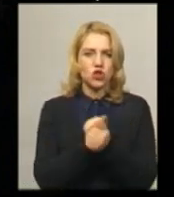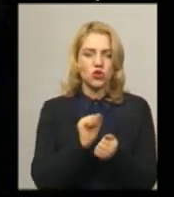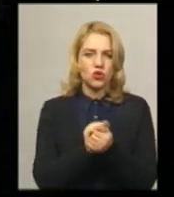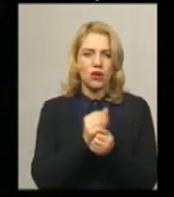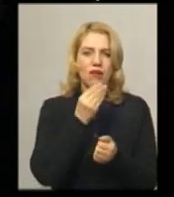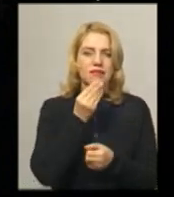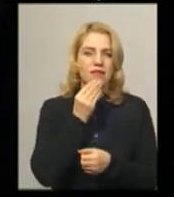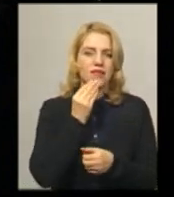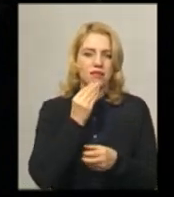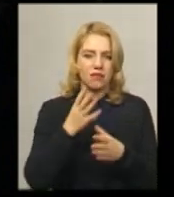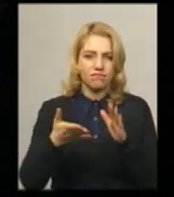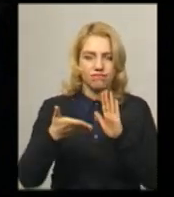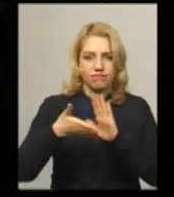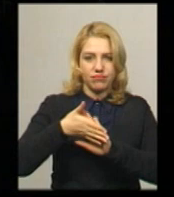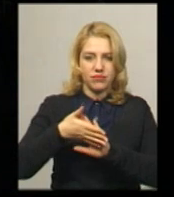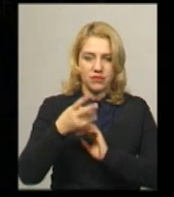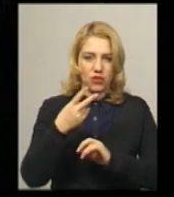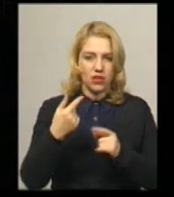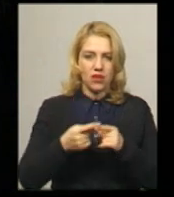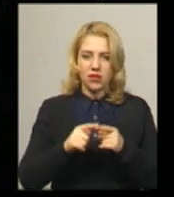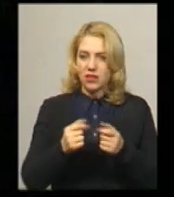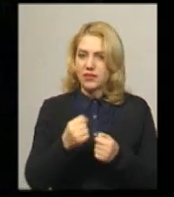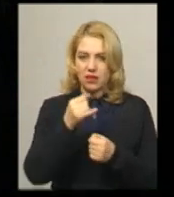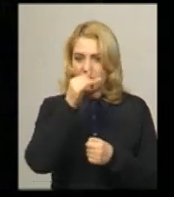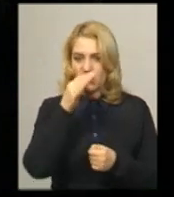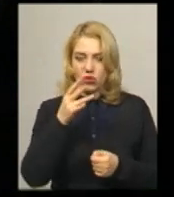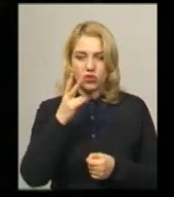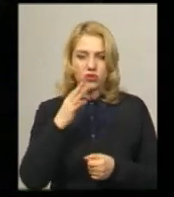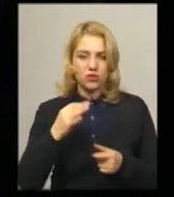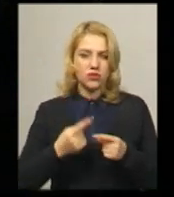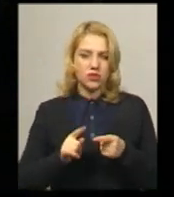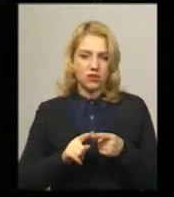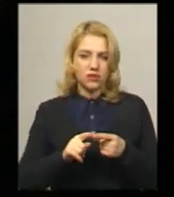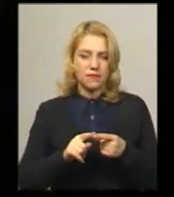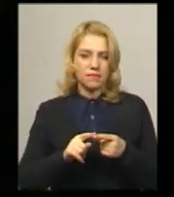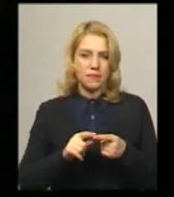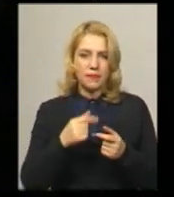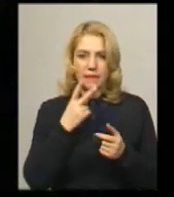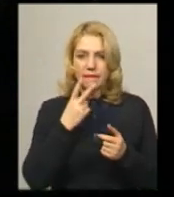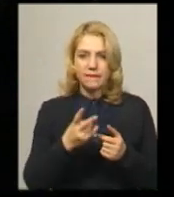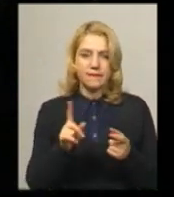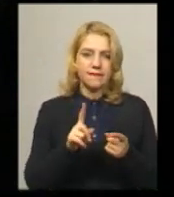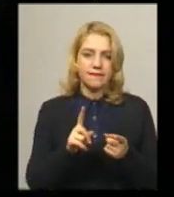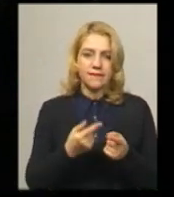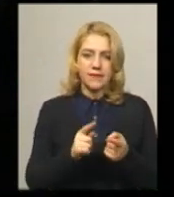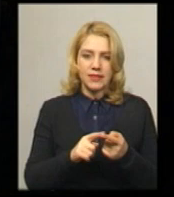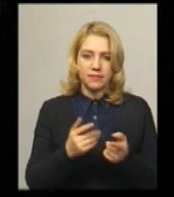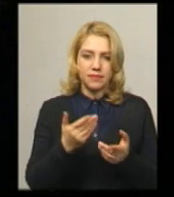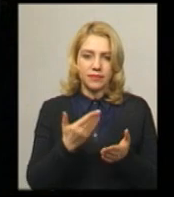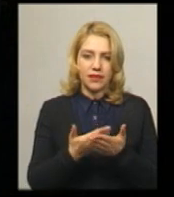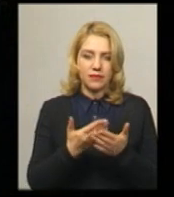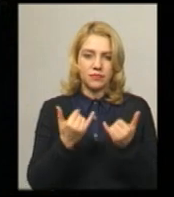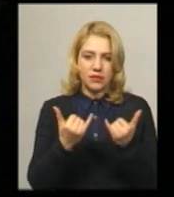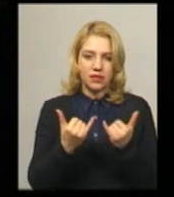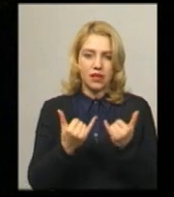Ну, подвійна. Звичайно, вона захистити нікого не може, але я в цьому питанні побачив більш ширше значення, оскільки зараз в